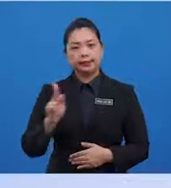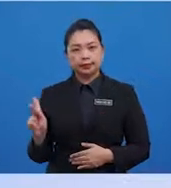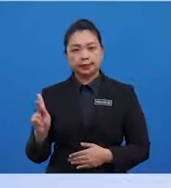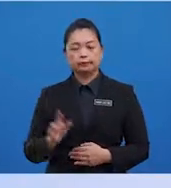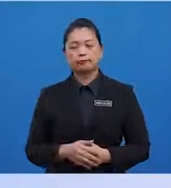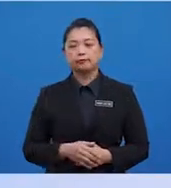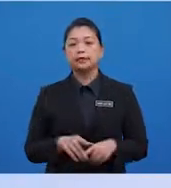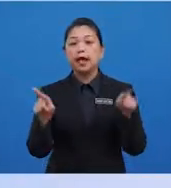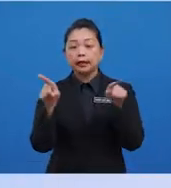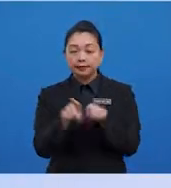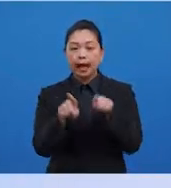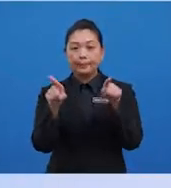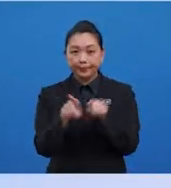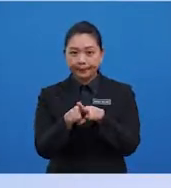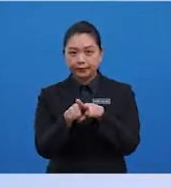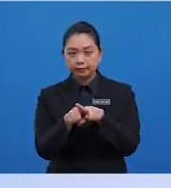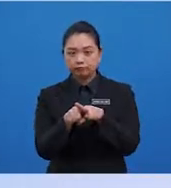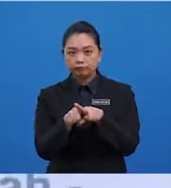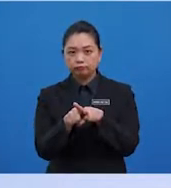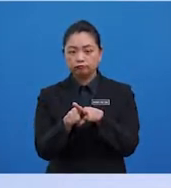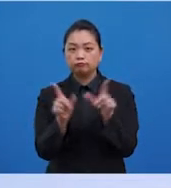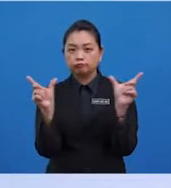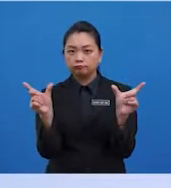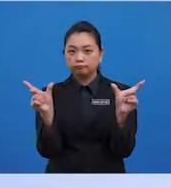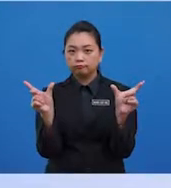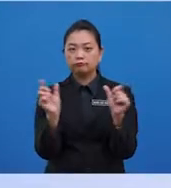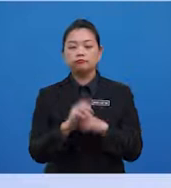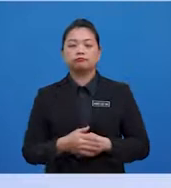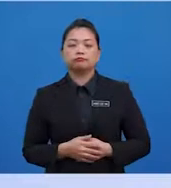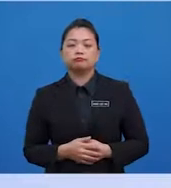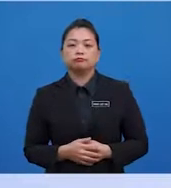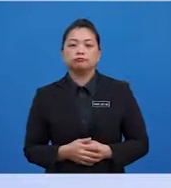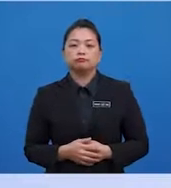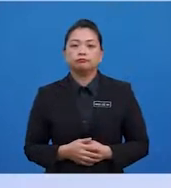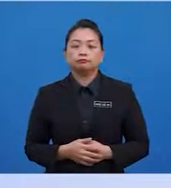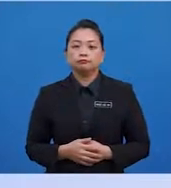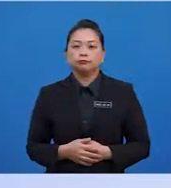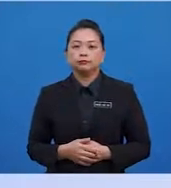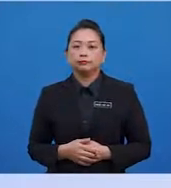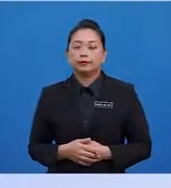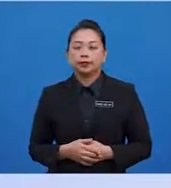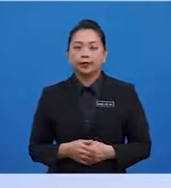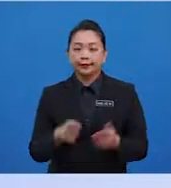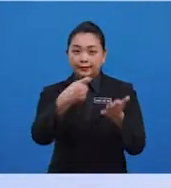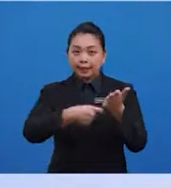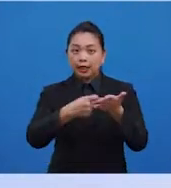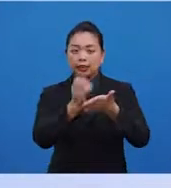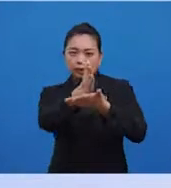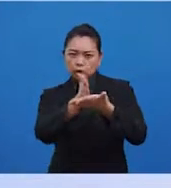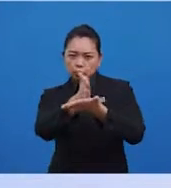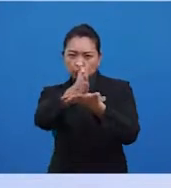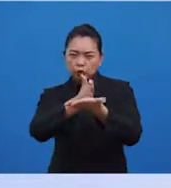yang sama bilangan cerapannya. Dan yang ketiga, nilai yang berada di tengah-tengah data